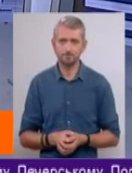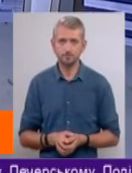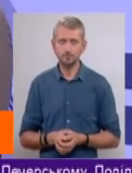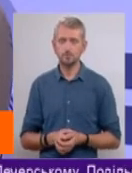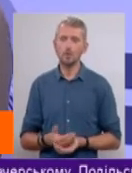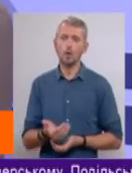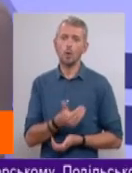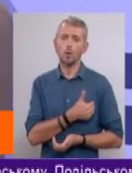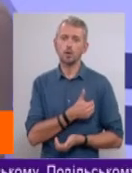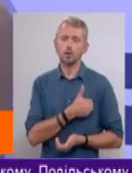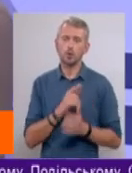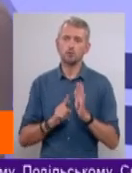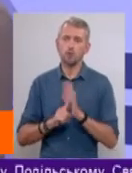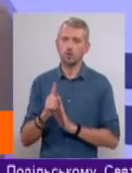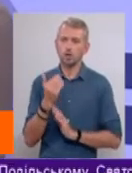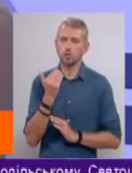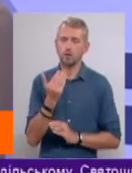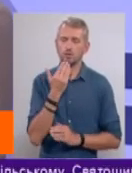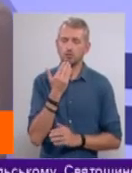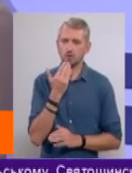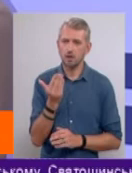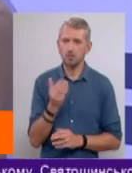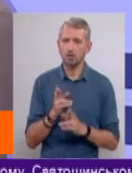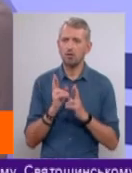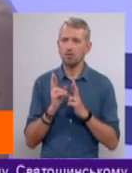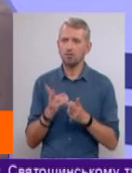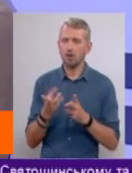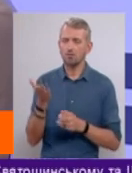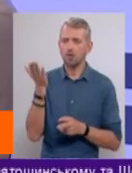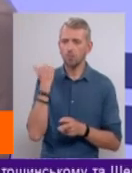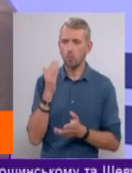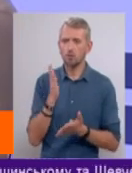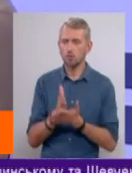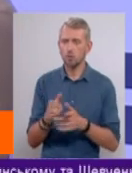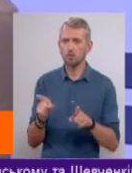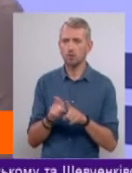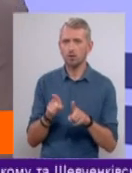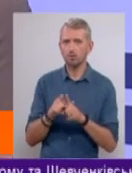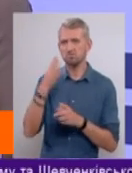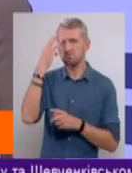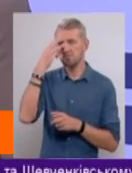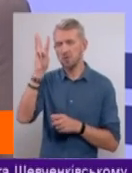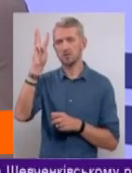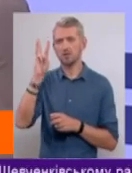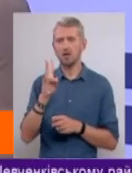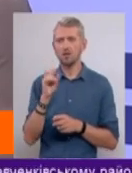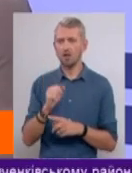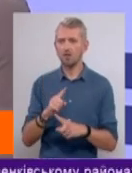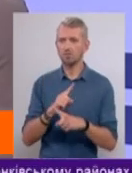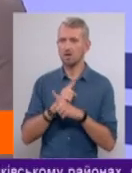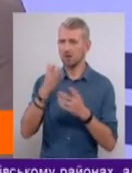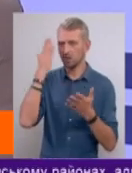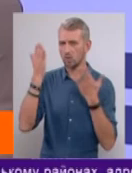Власне, хотілося спочатку у вас запитати, а як, власне, давно існує отакий тренд, не побоююсь цього слова, на смертельні